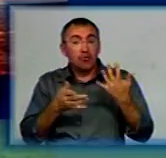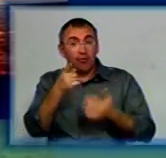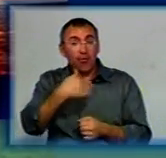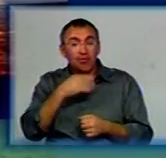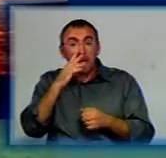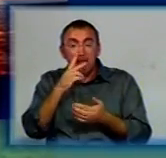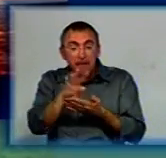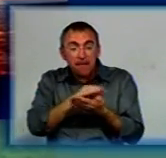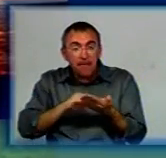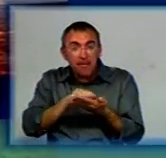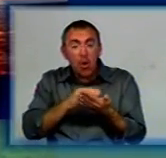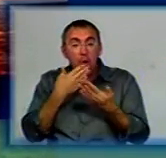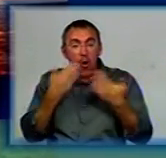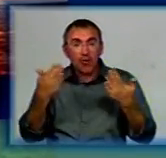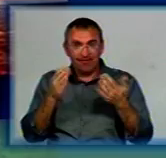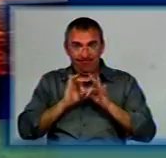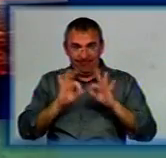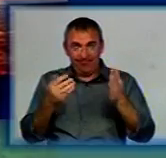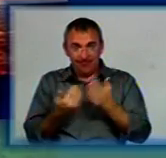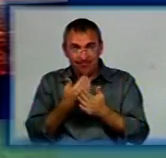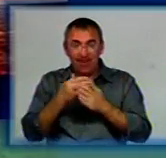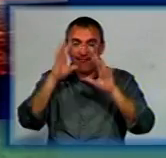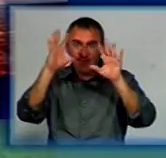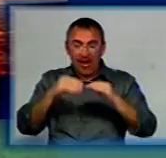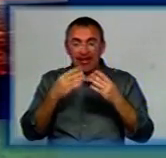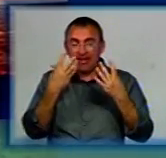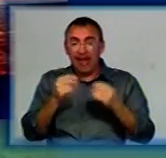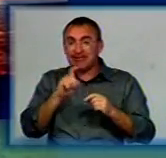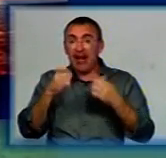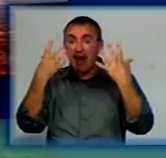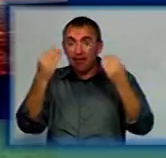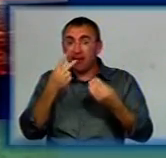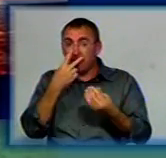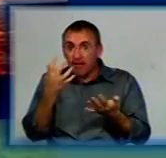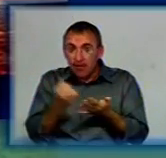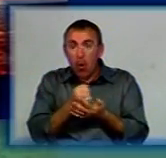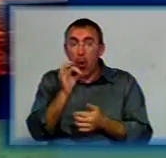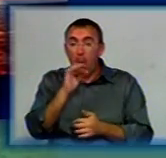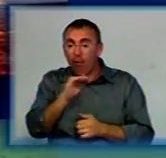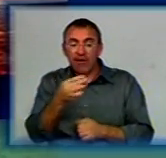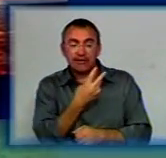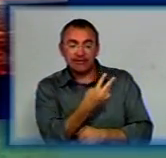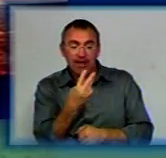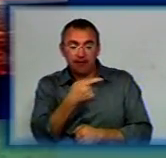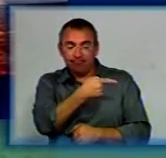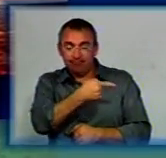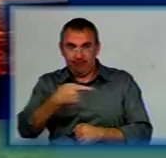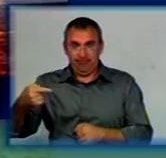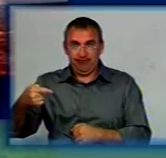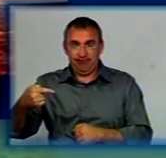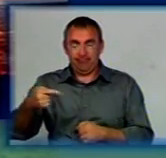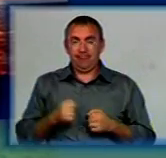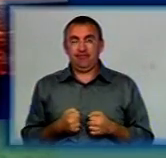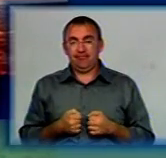хочете переглянути останній матеріал, то його та весь випуск «День за днем» ви можете знайти на офіційному сайті каналу «Кіровоград» – код.рк